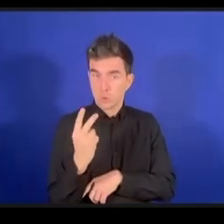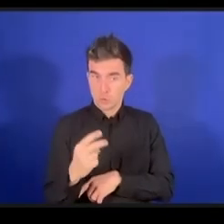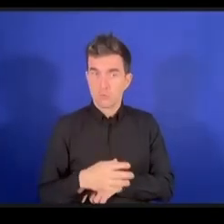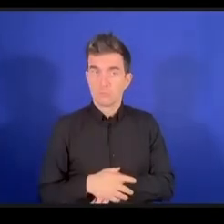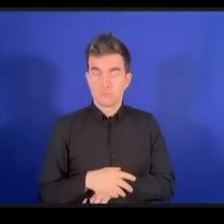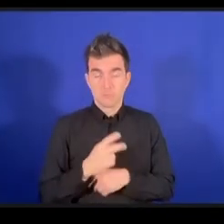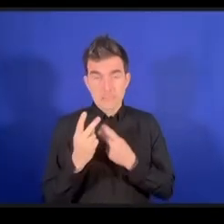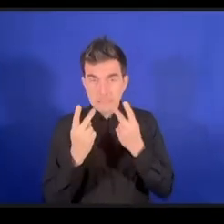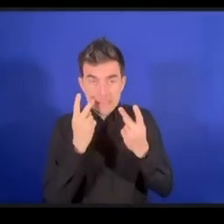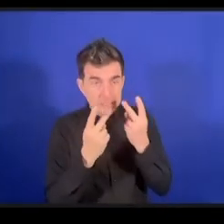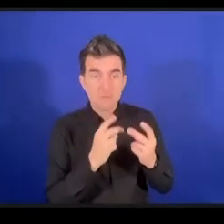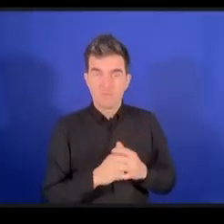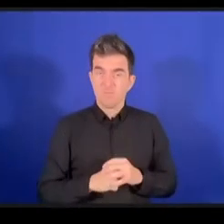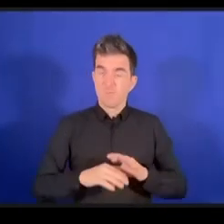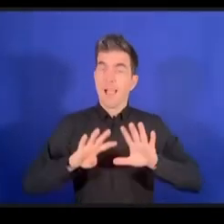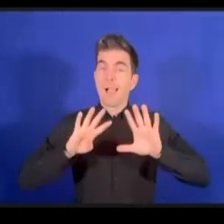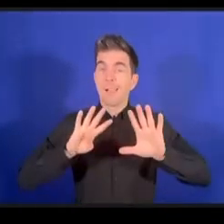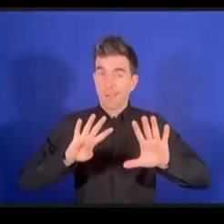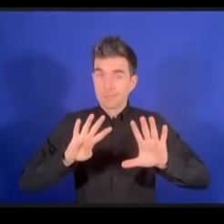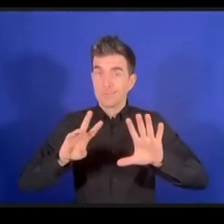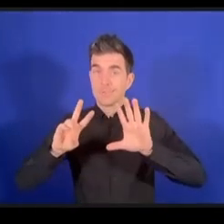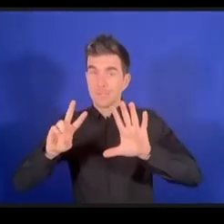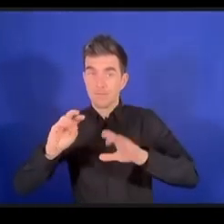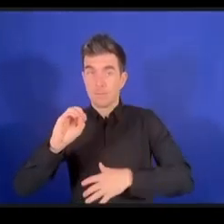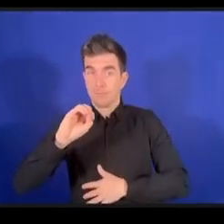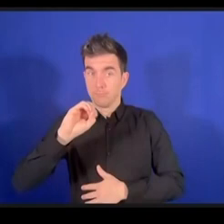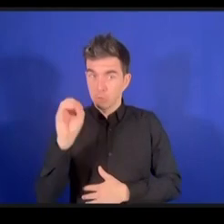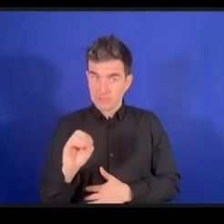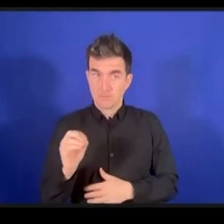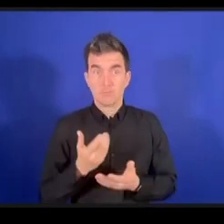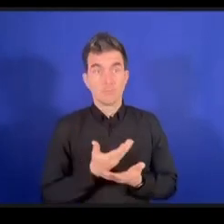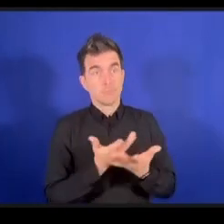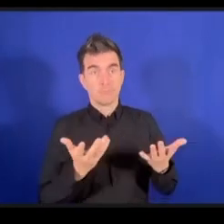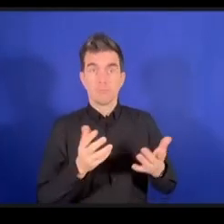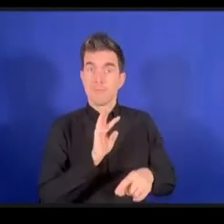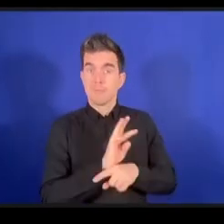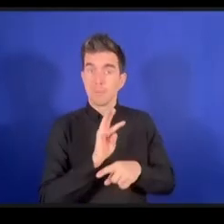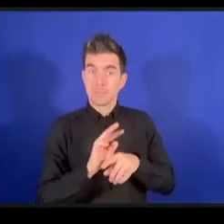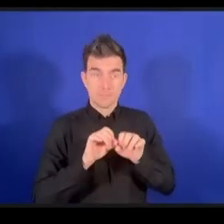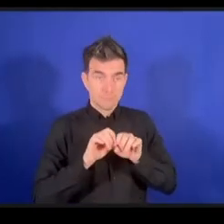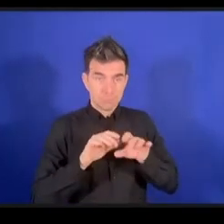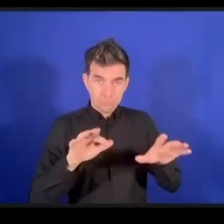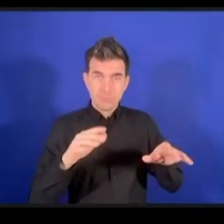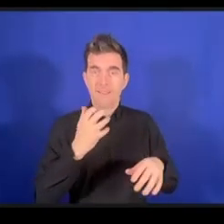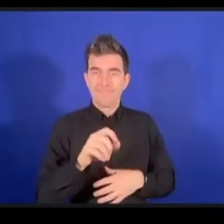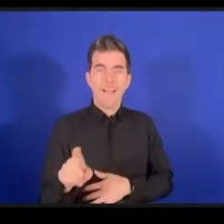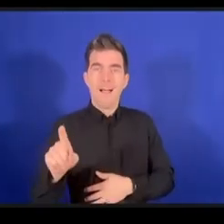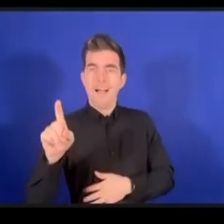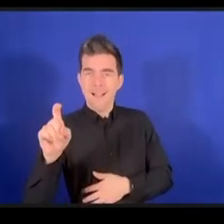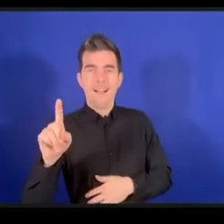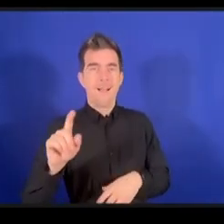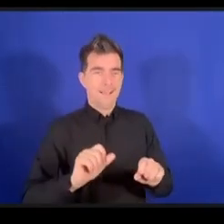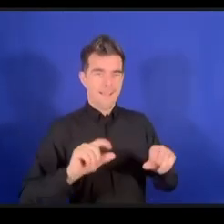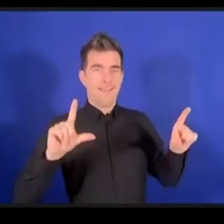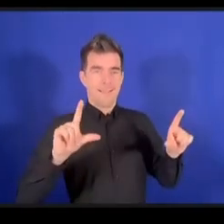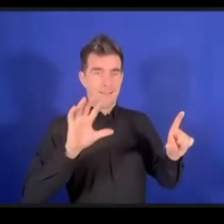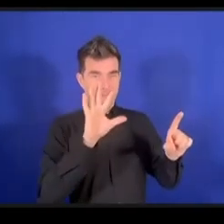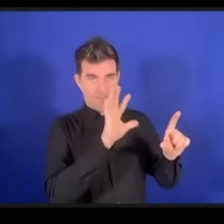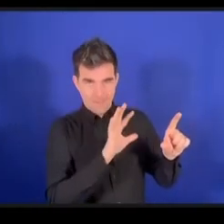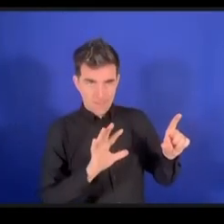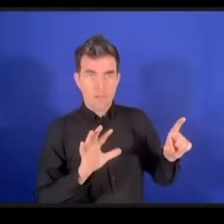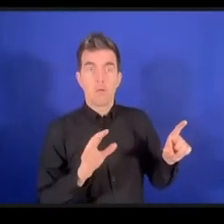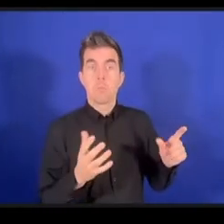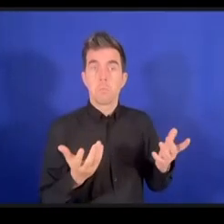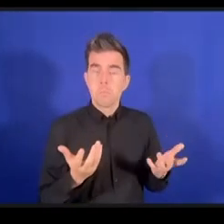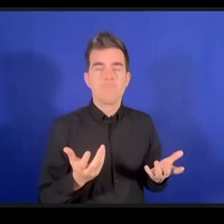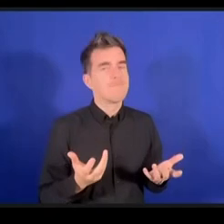التي توفر كافة إمكانيات الوصول لأشخاص من ذوي